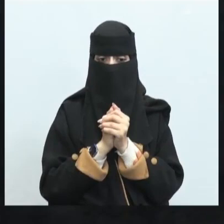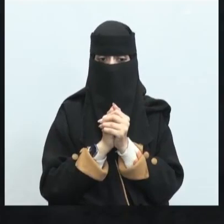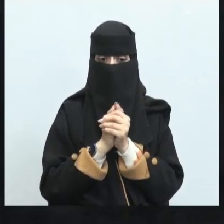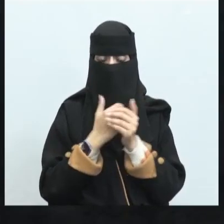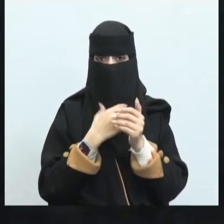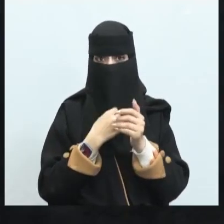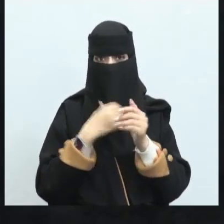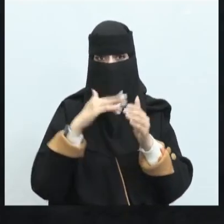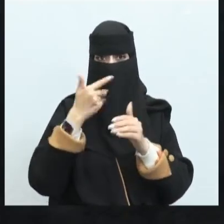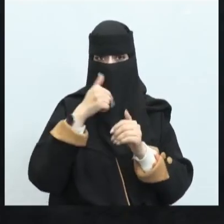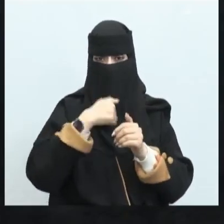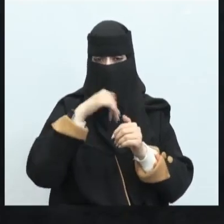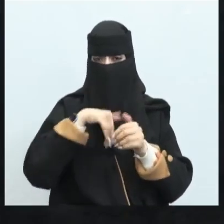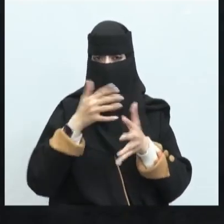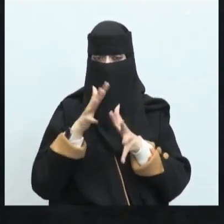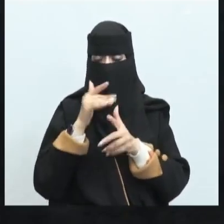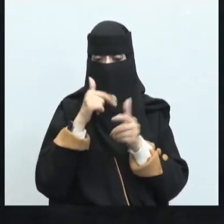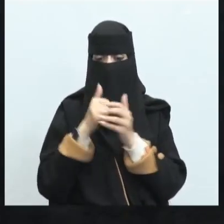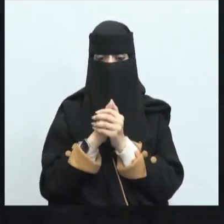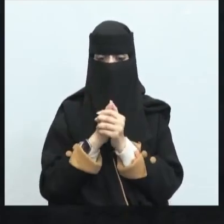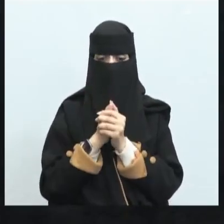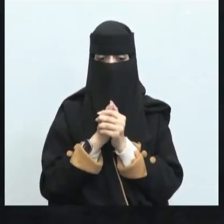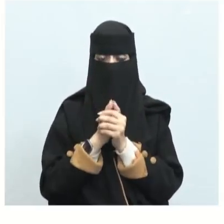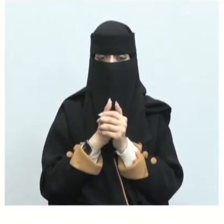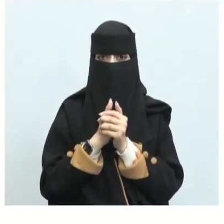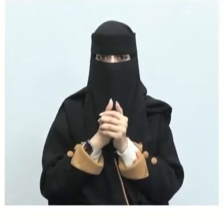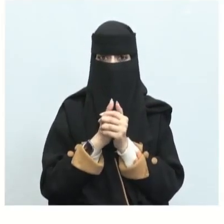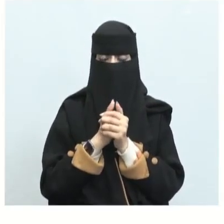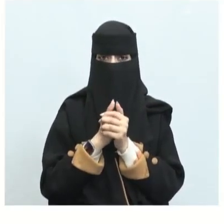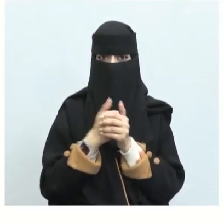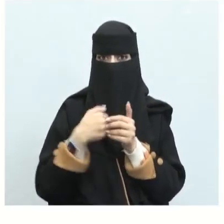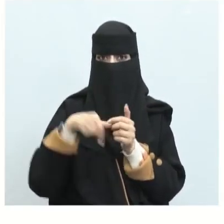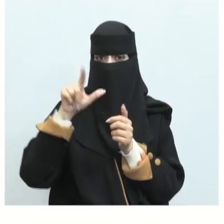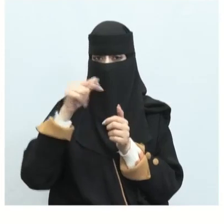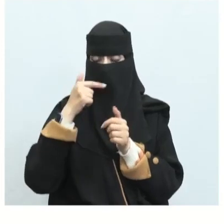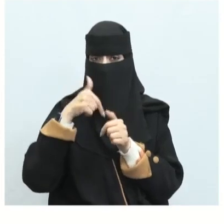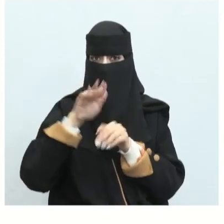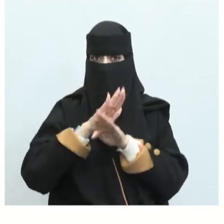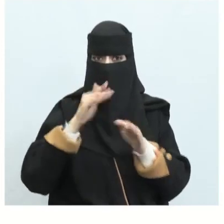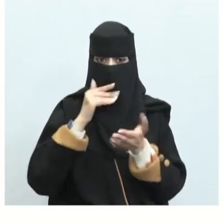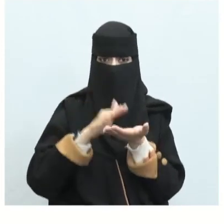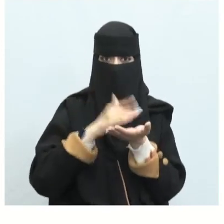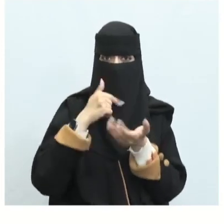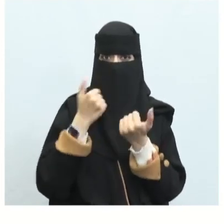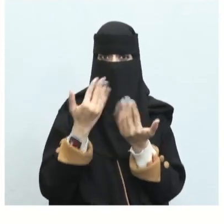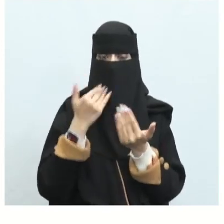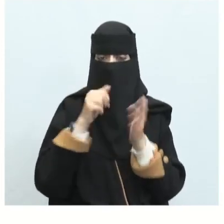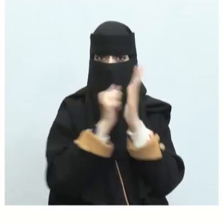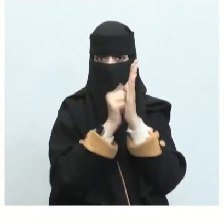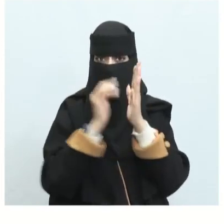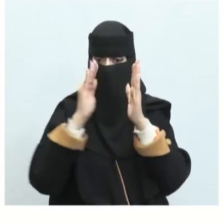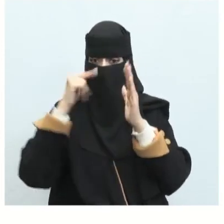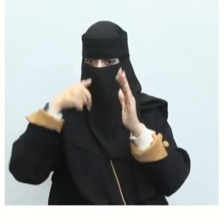كان في نفسه شك أو ريبة ويقول امتره جارة يمجي بساحتها لريبة حين يخلي بيته الجار حتى لو لم يكن أحد هناك